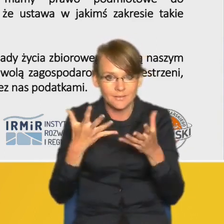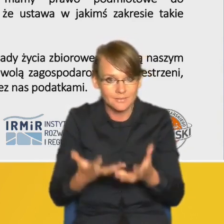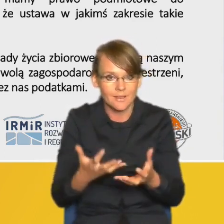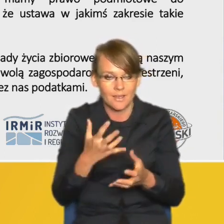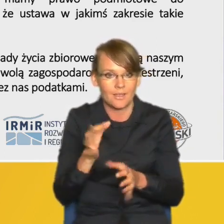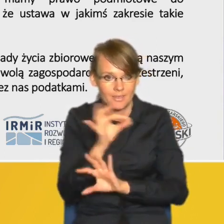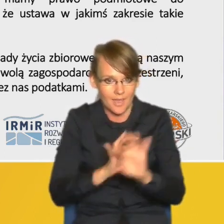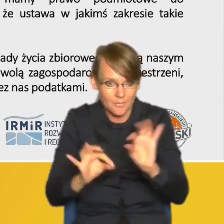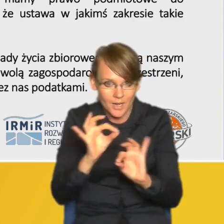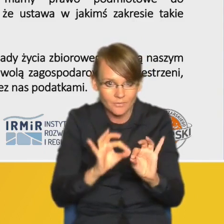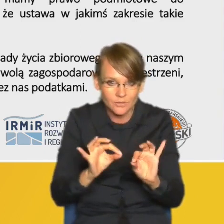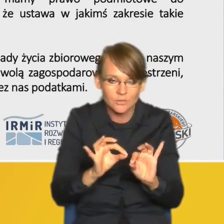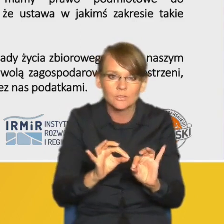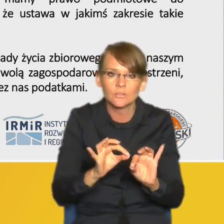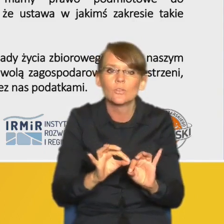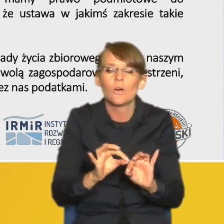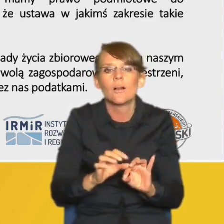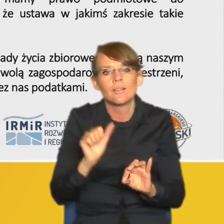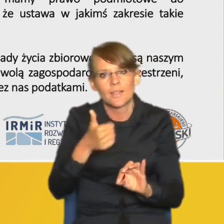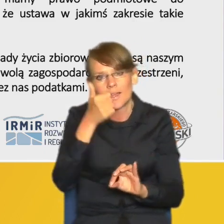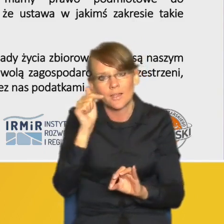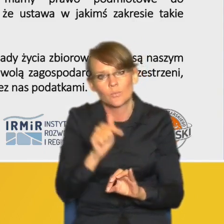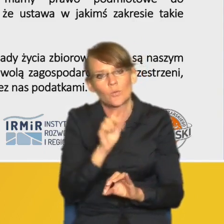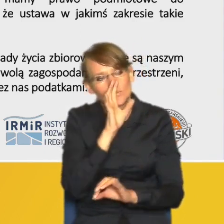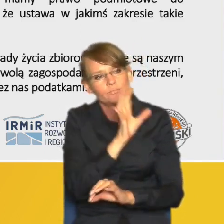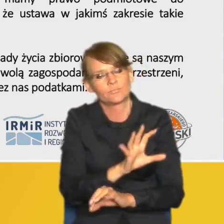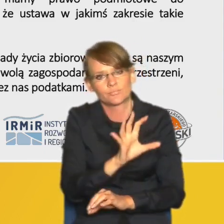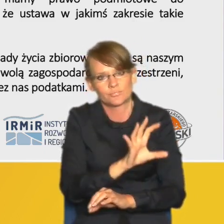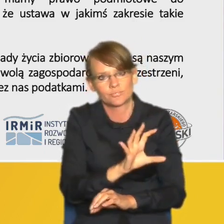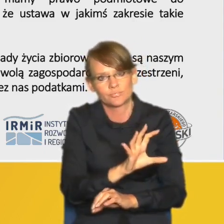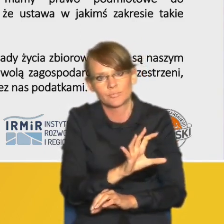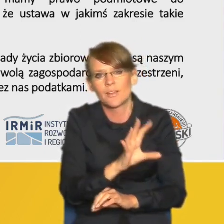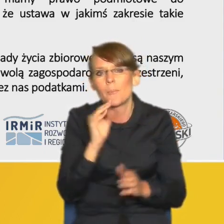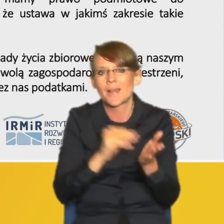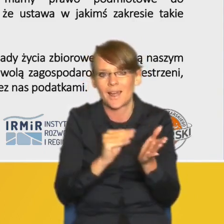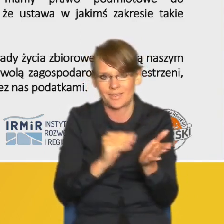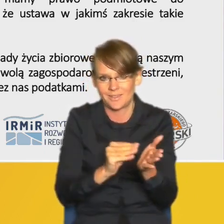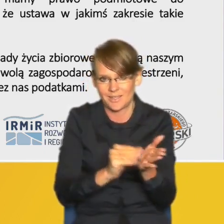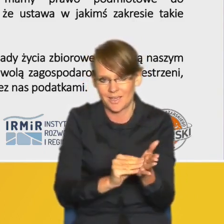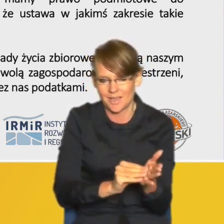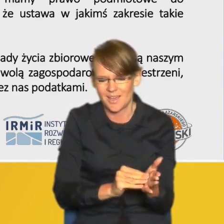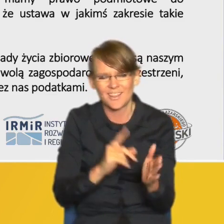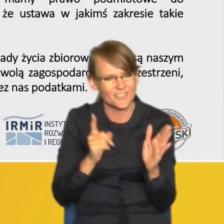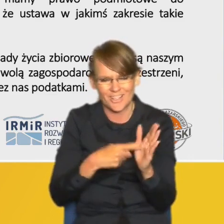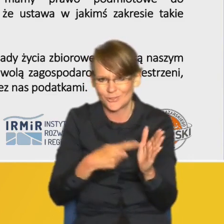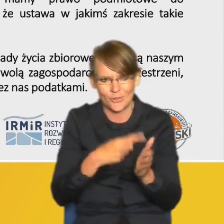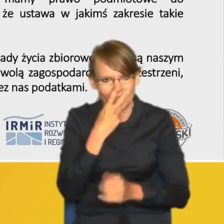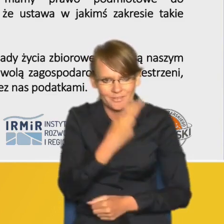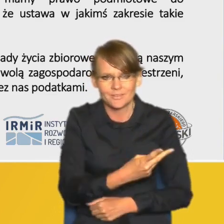powinna być pewna obserwacja z którą spotykamy się w praktyce a mianowicie taka że